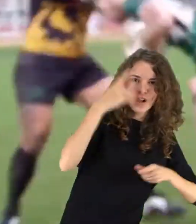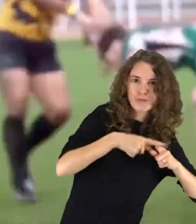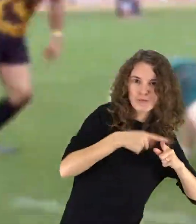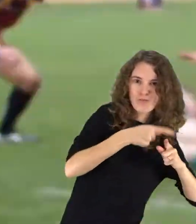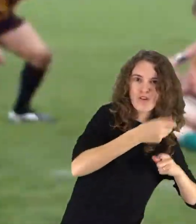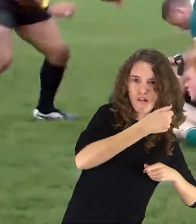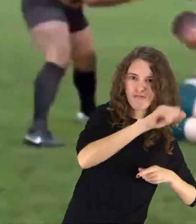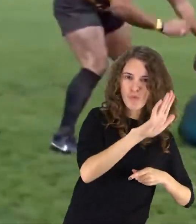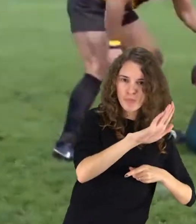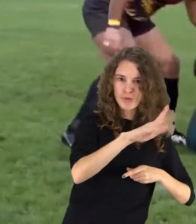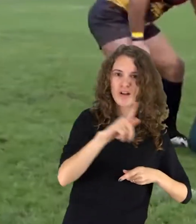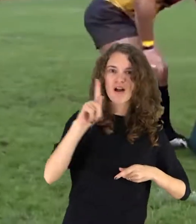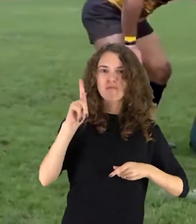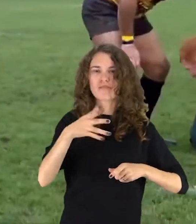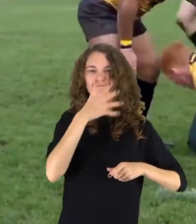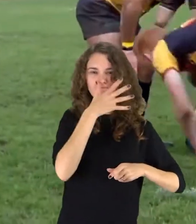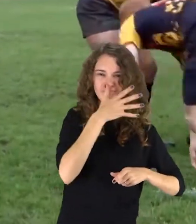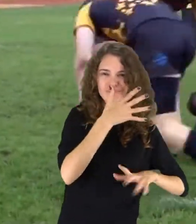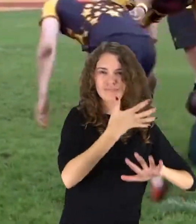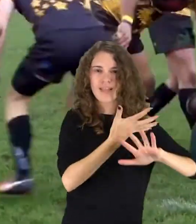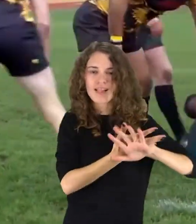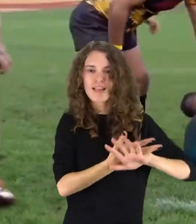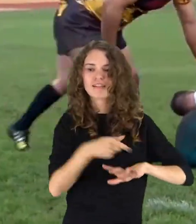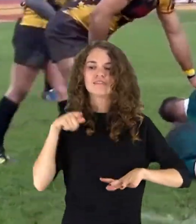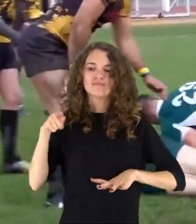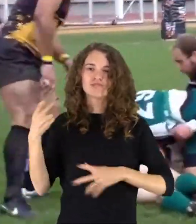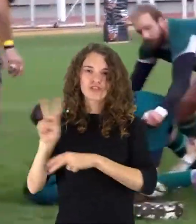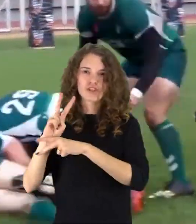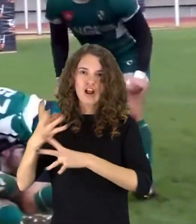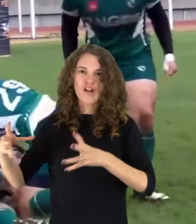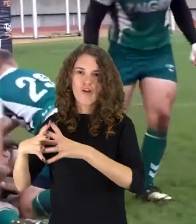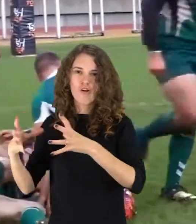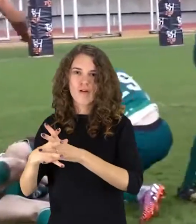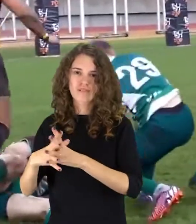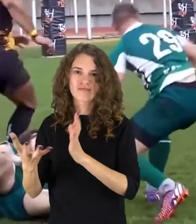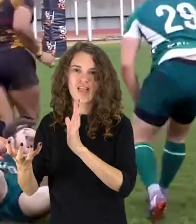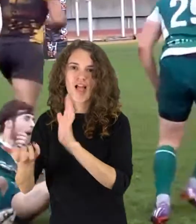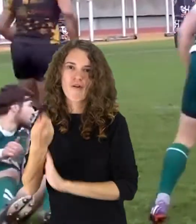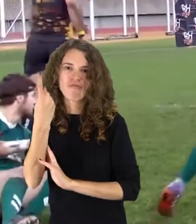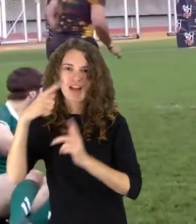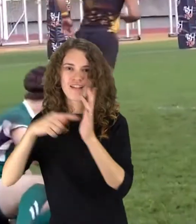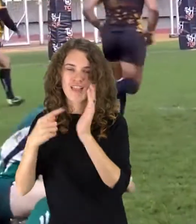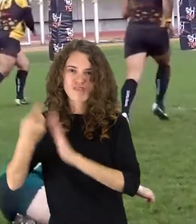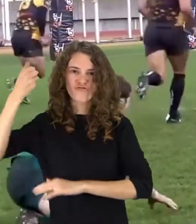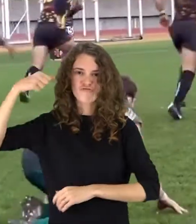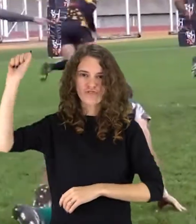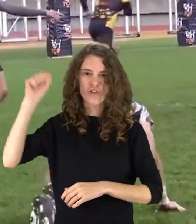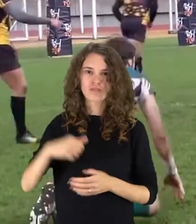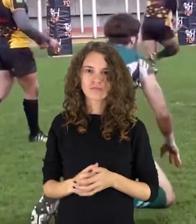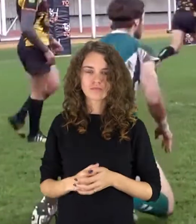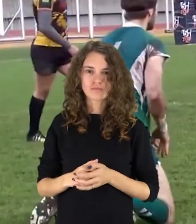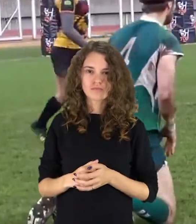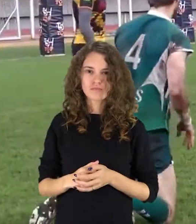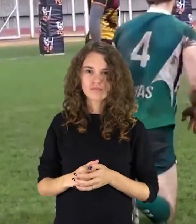kalvis ir šiuliečiai įgyjo progą išplėšti pergalę. Vis dėl to paskutinis realizacijos smūgis nebuvo tikslus ir Žalgiris vos vieno taško